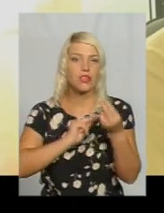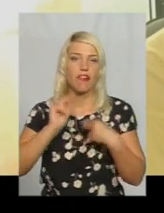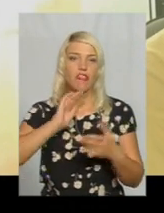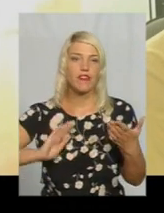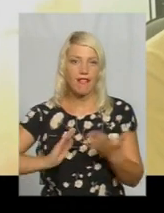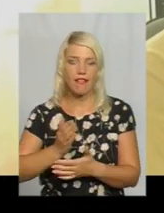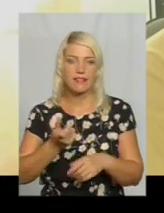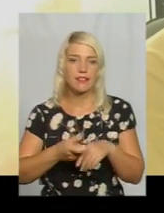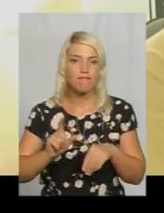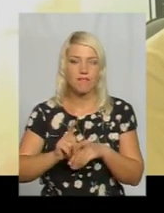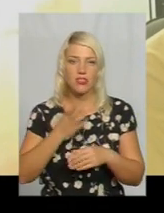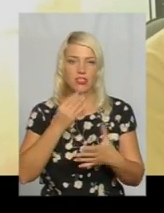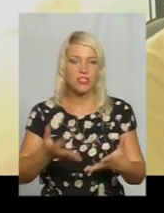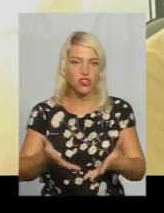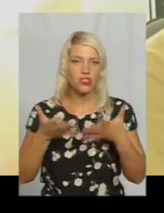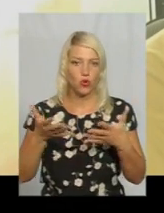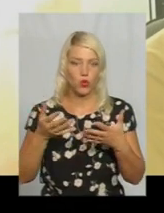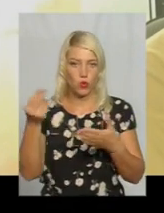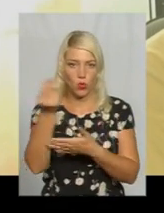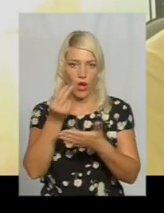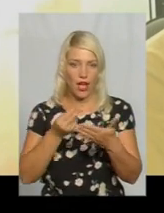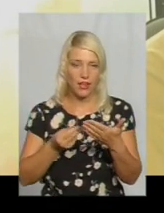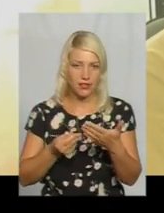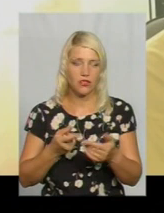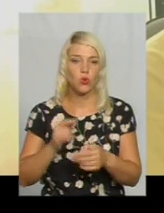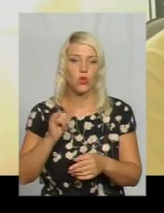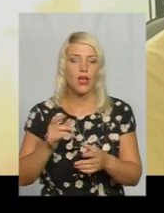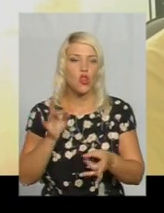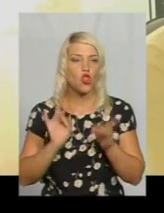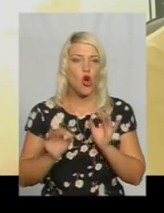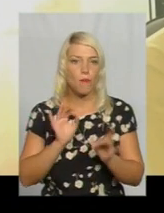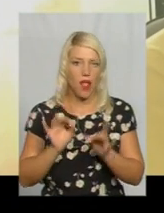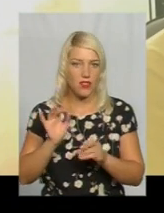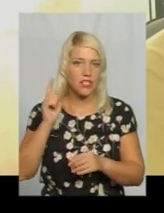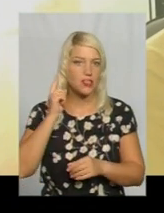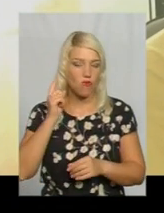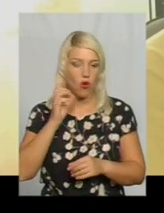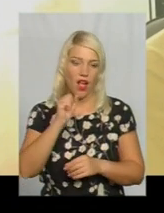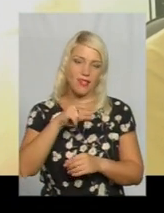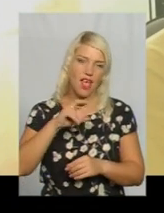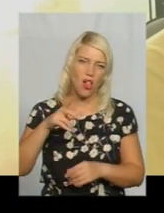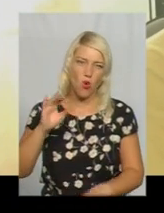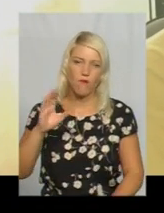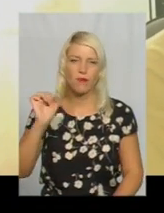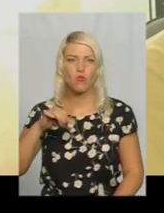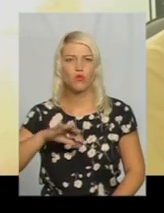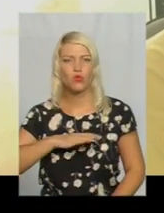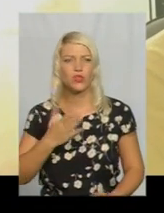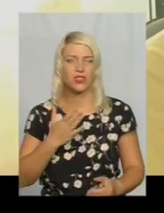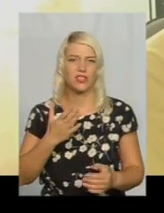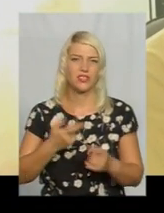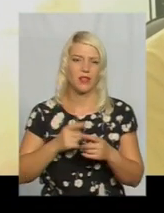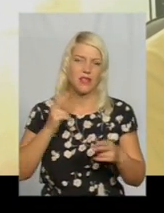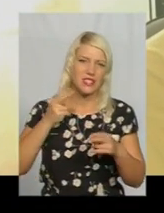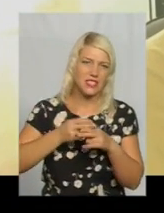більш чітку картинку, нормальний звук. Бо з аналогом можуть бути якісь завади,